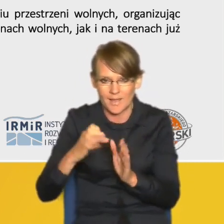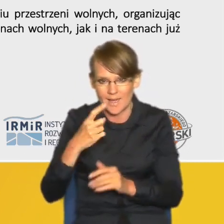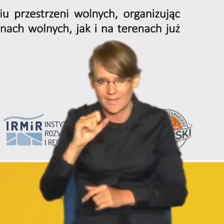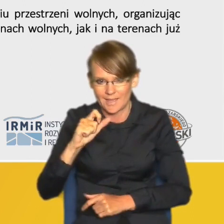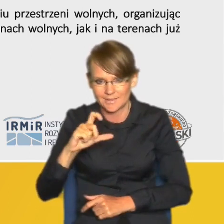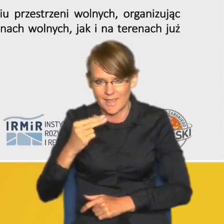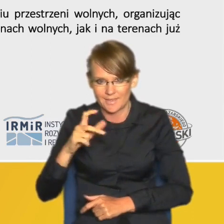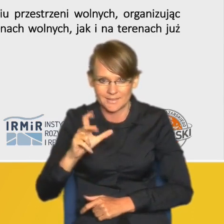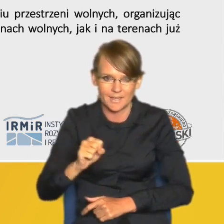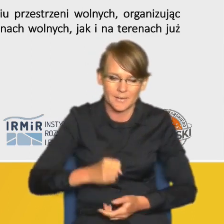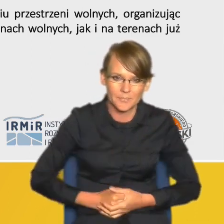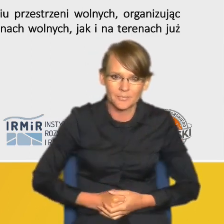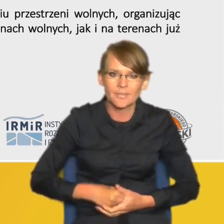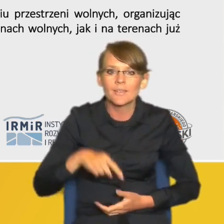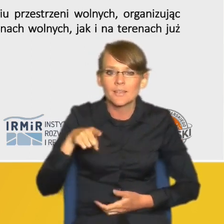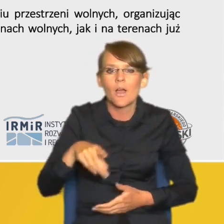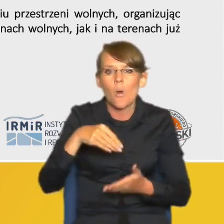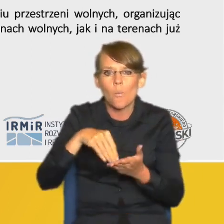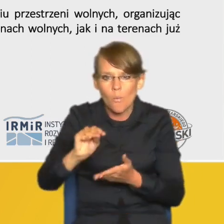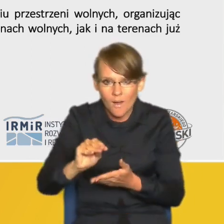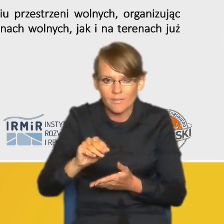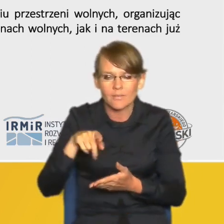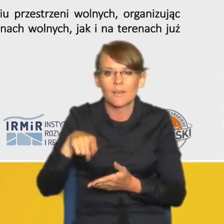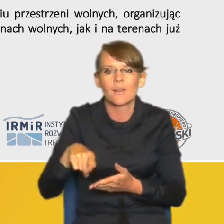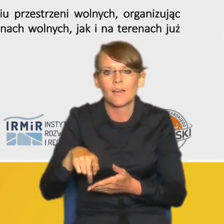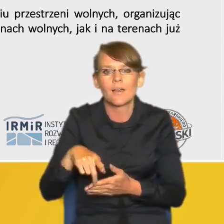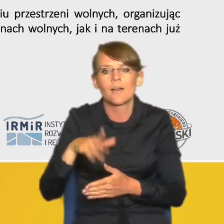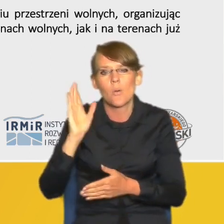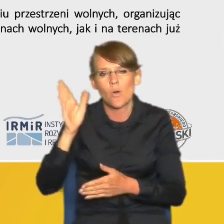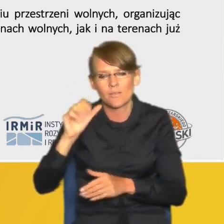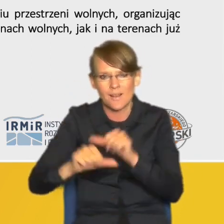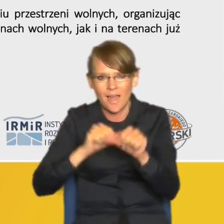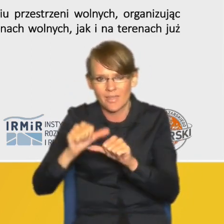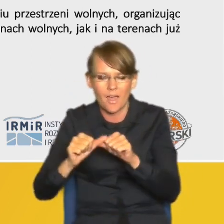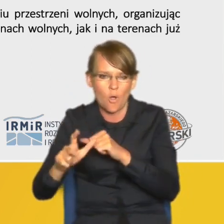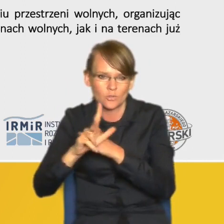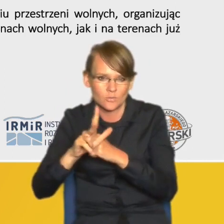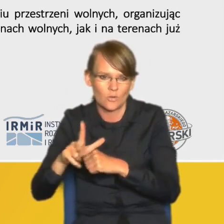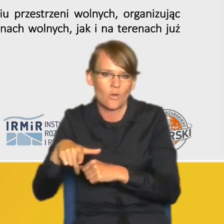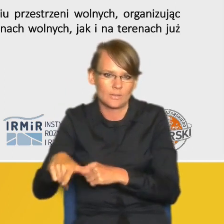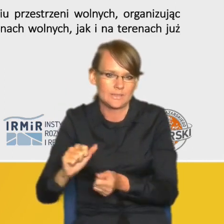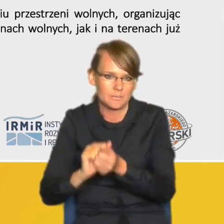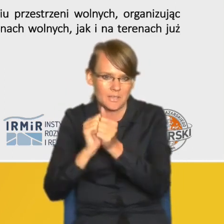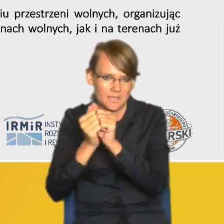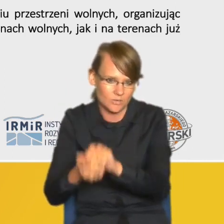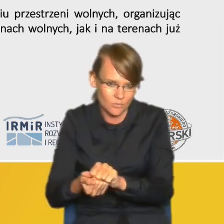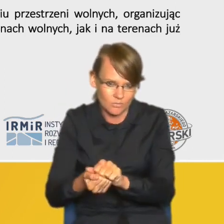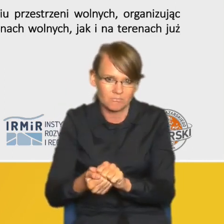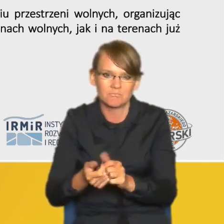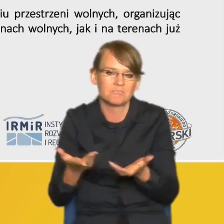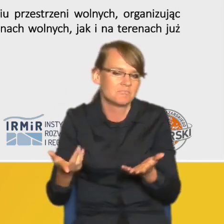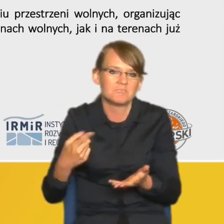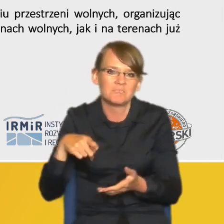opłata adiacencka w tym kształcie zmieniła swój charakter w latach 80 i tak jak powiedziałem nigdy do niej nie